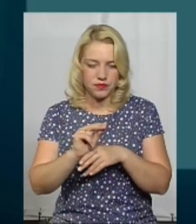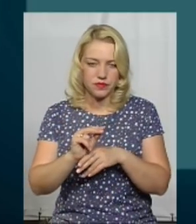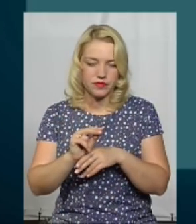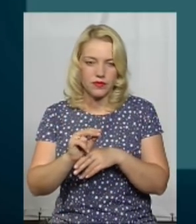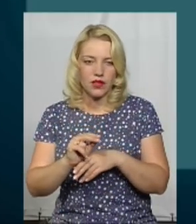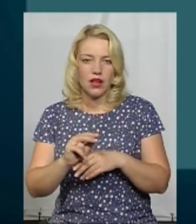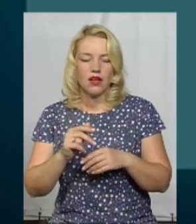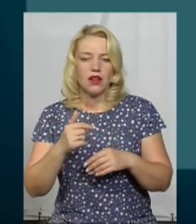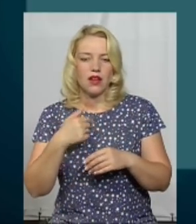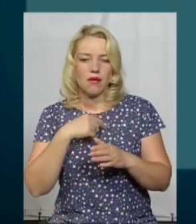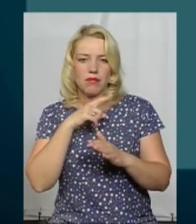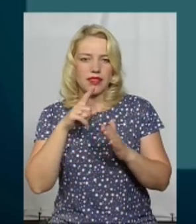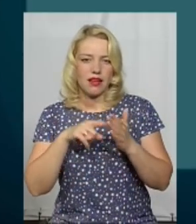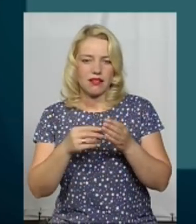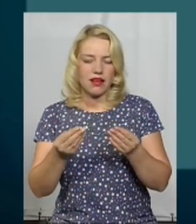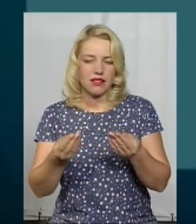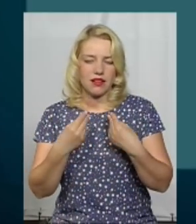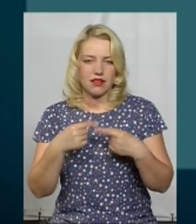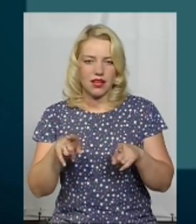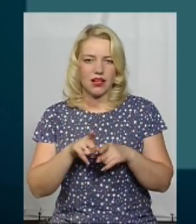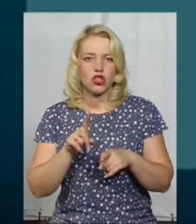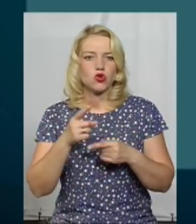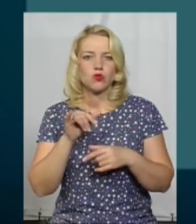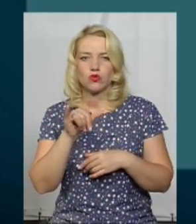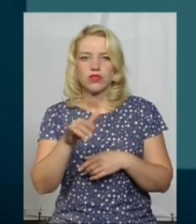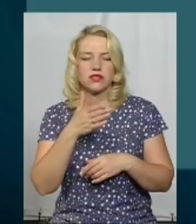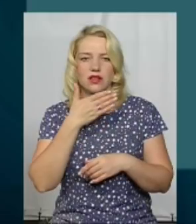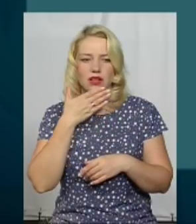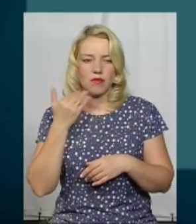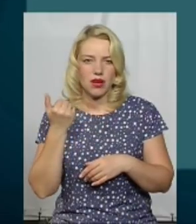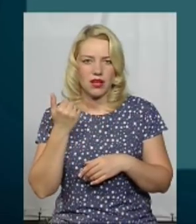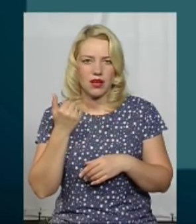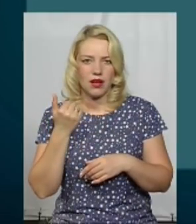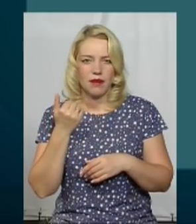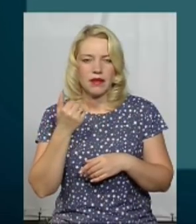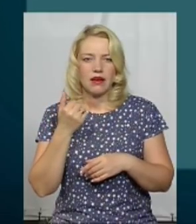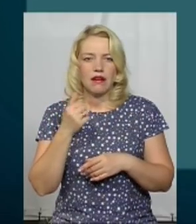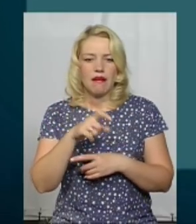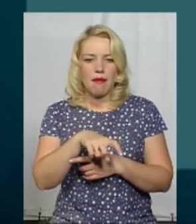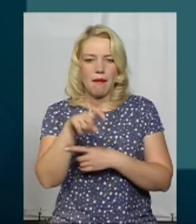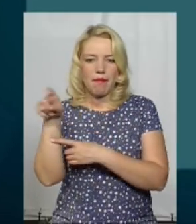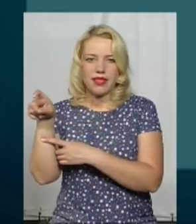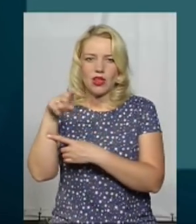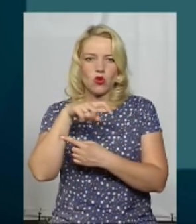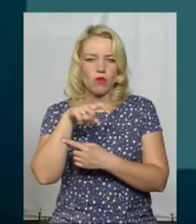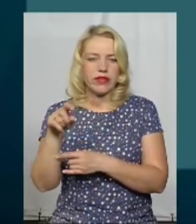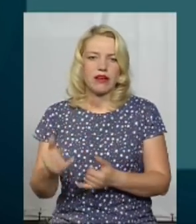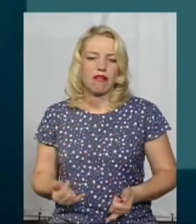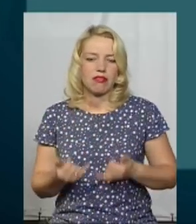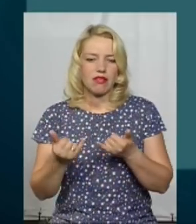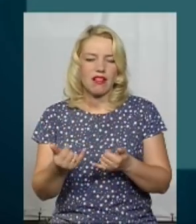Питання нам поставили таке ж, наприклад, чого у вас немає підйомника для піднімання важкохворих,